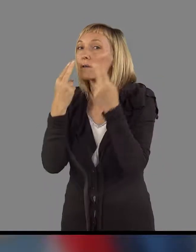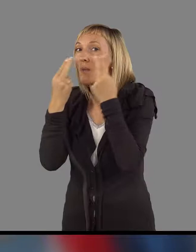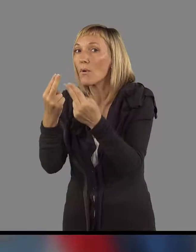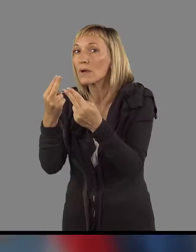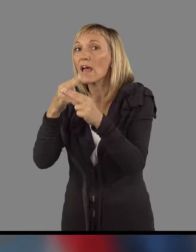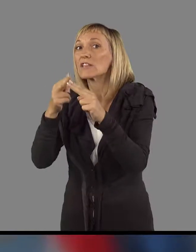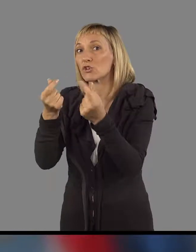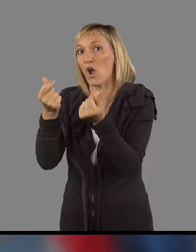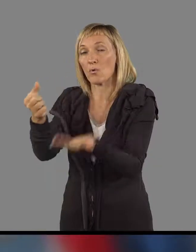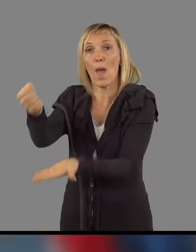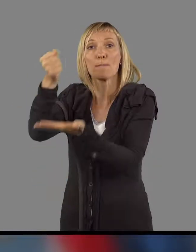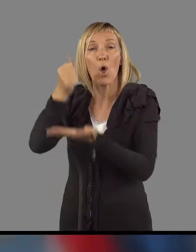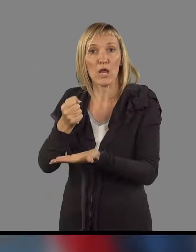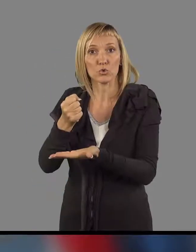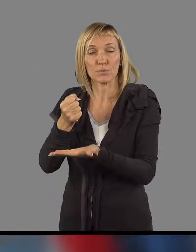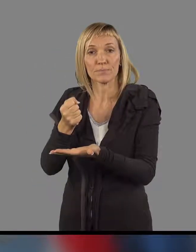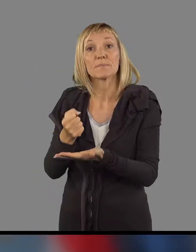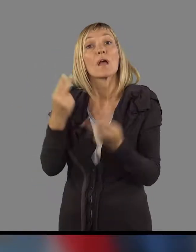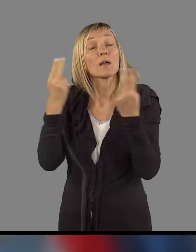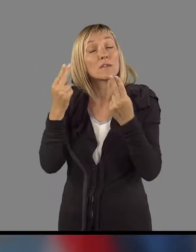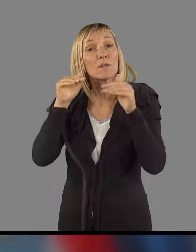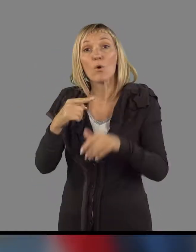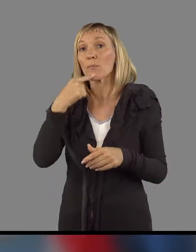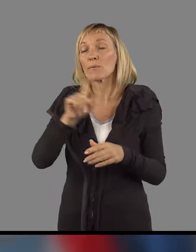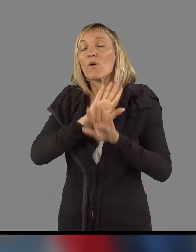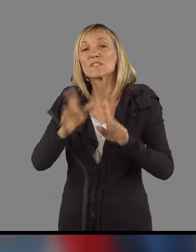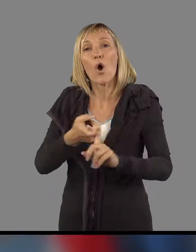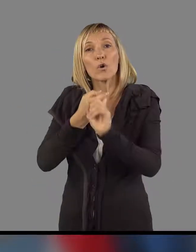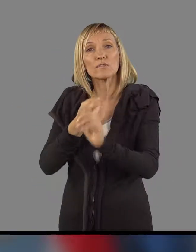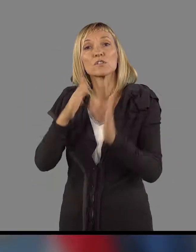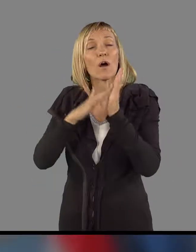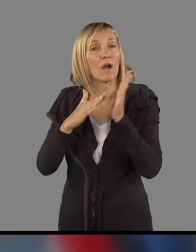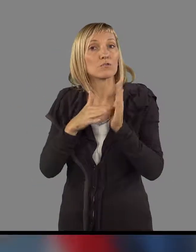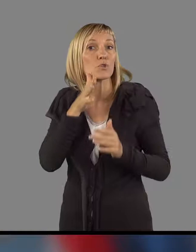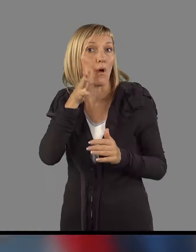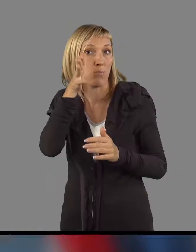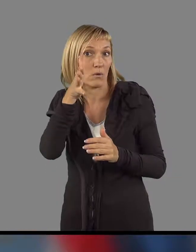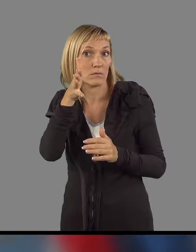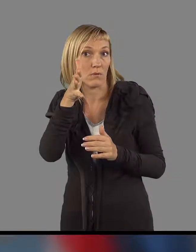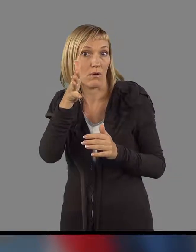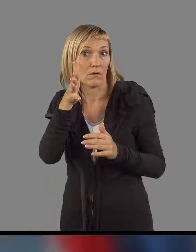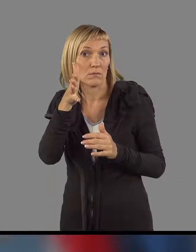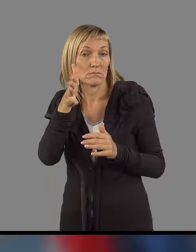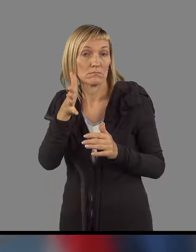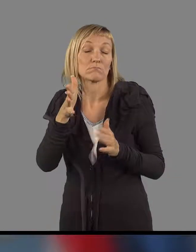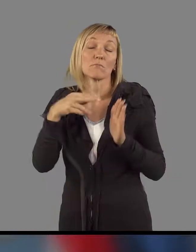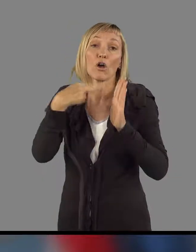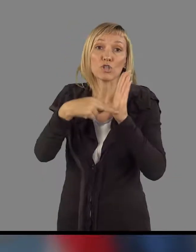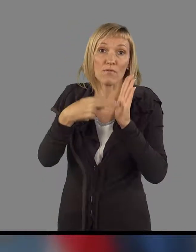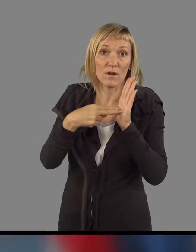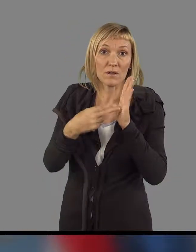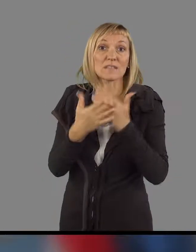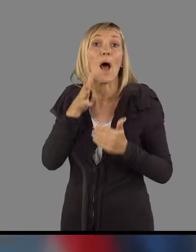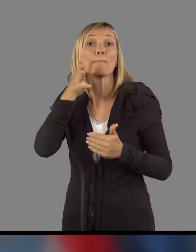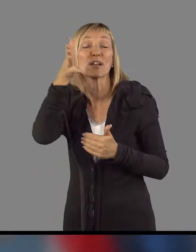tega proračuna. Seveda pa je treba povedati, da je vse odvisno od tega, kakšne bodo v prihodnje številke,